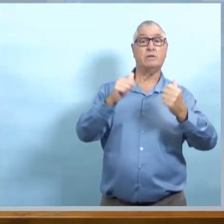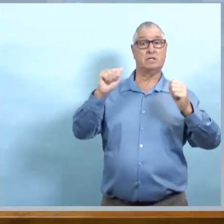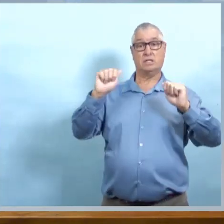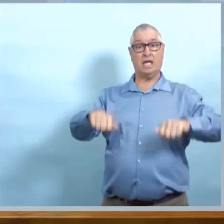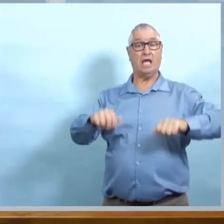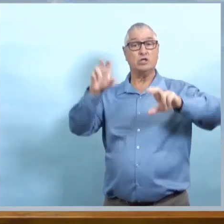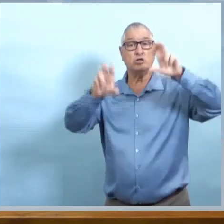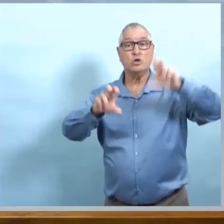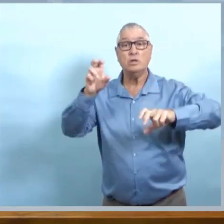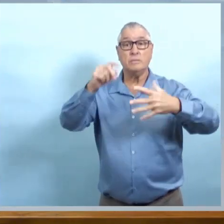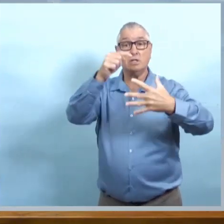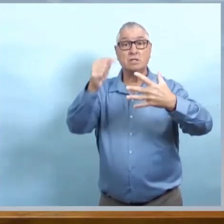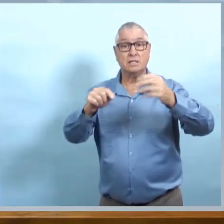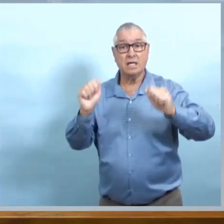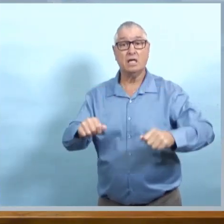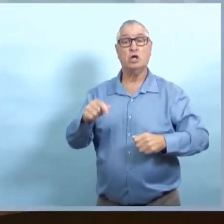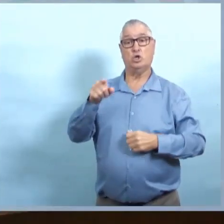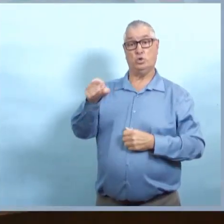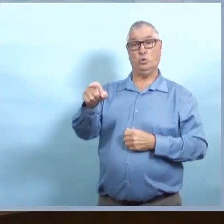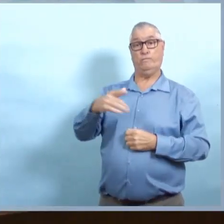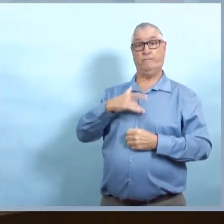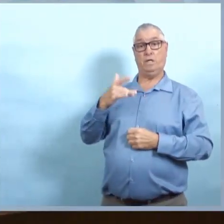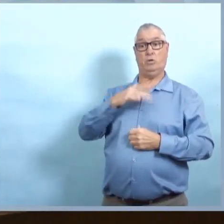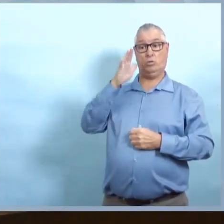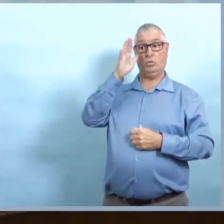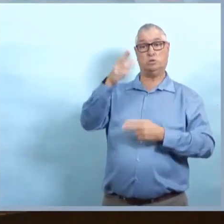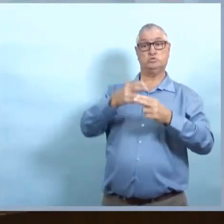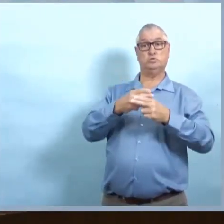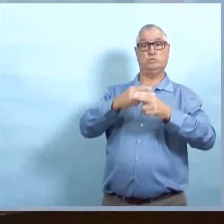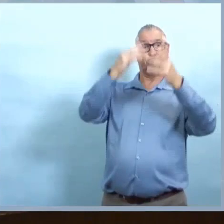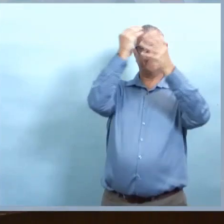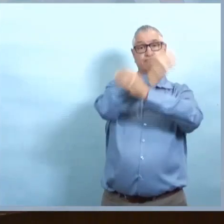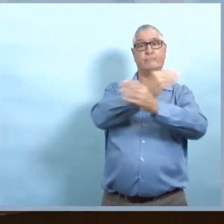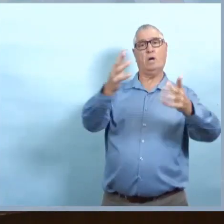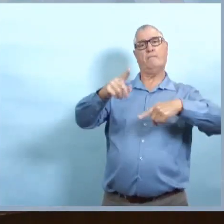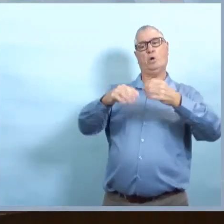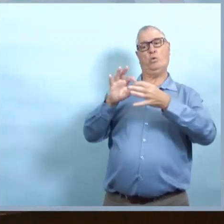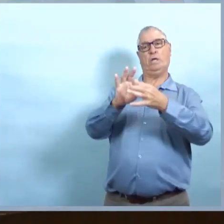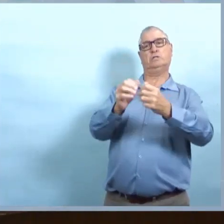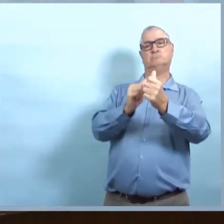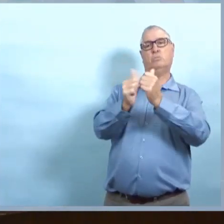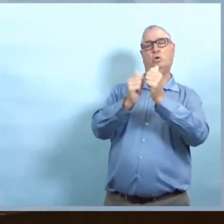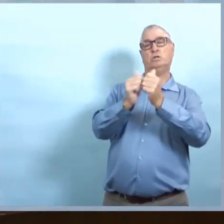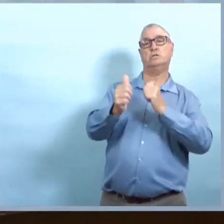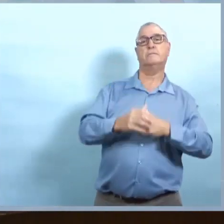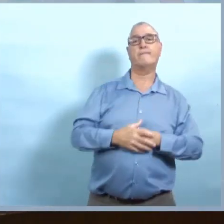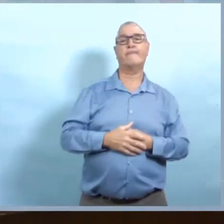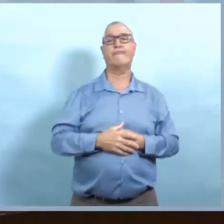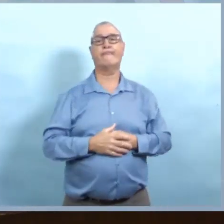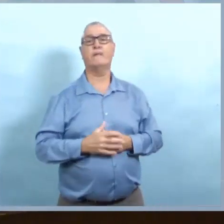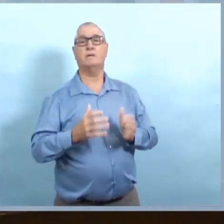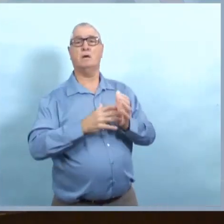sais que s'il y a d'autres restrictions qui s'en viennent, souvent les gens se demandent si on peut même avoir des